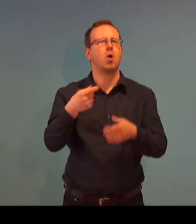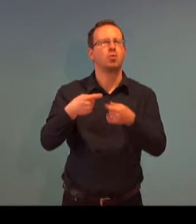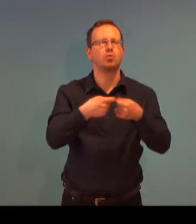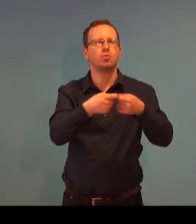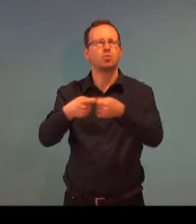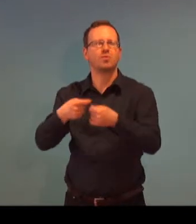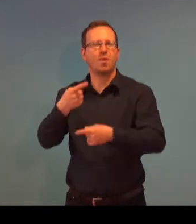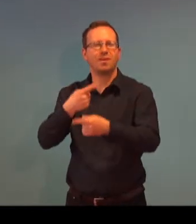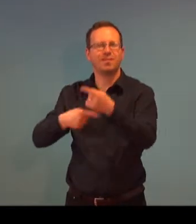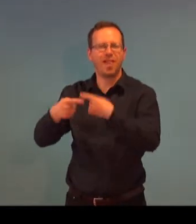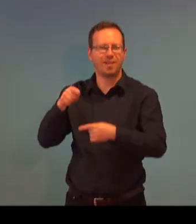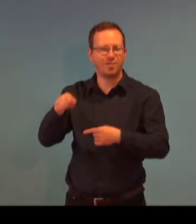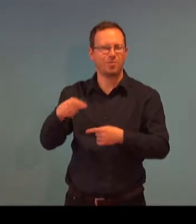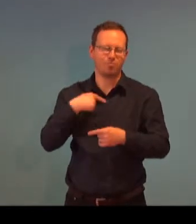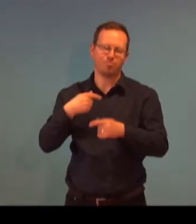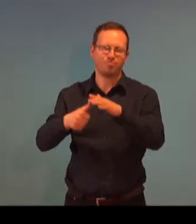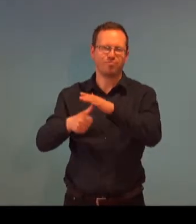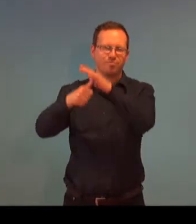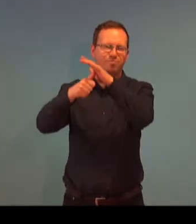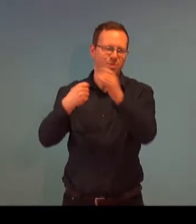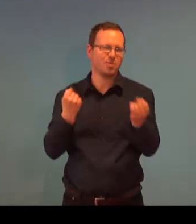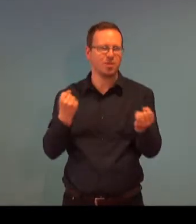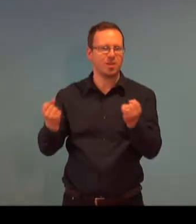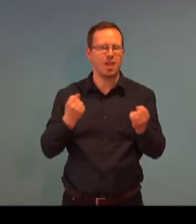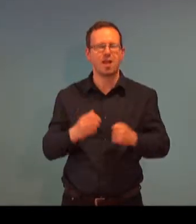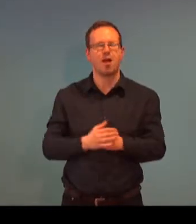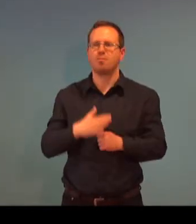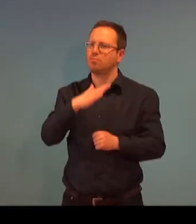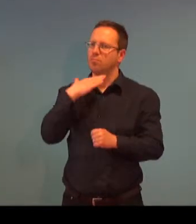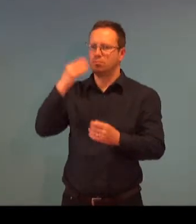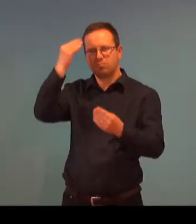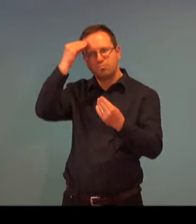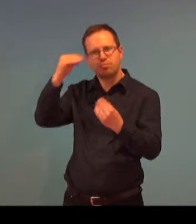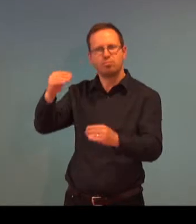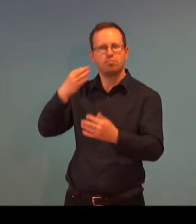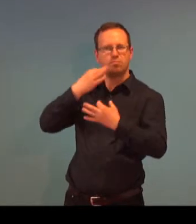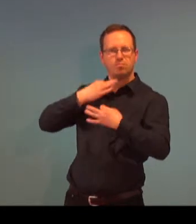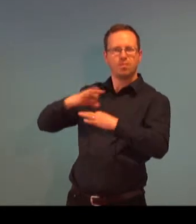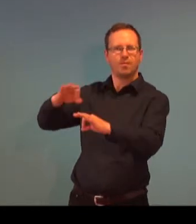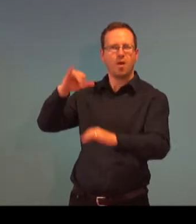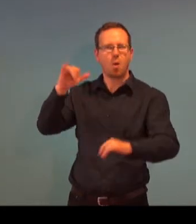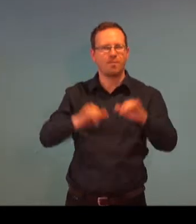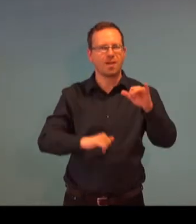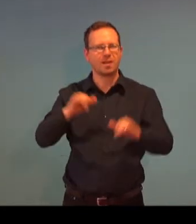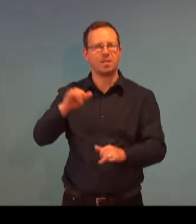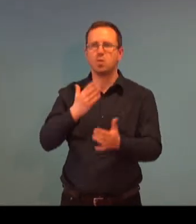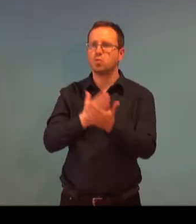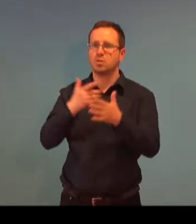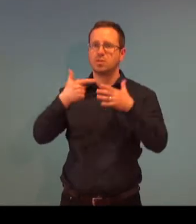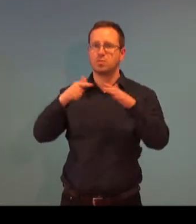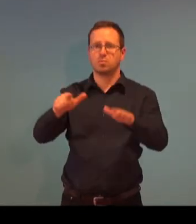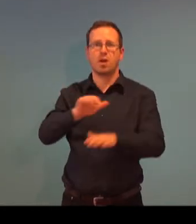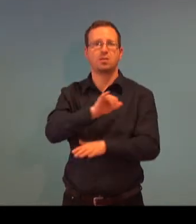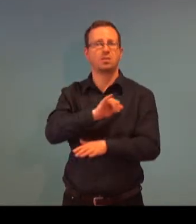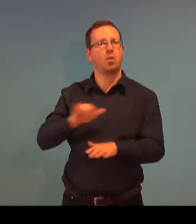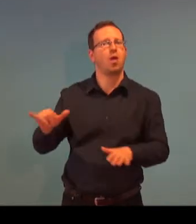firma Ergotet, družstvo invalidů, velice si vážím pozvání na tuto ojediného konferenci,